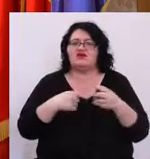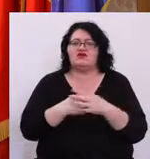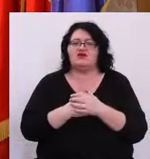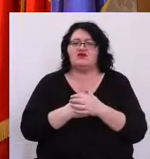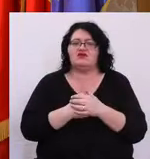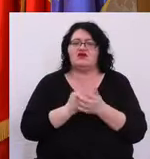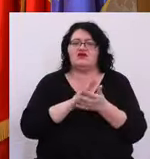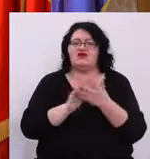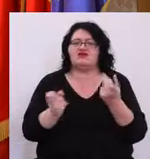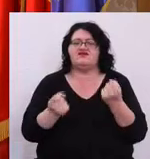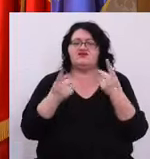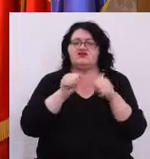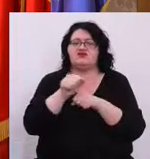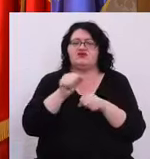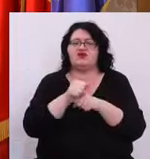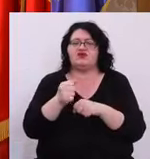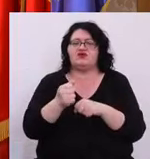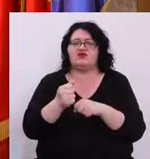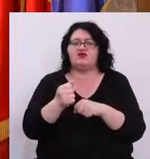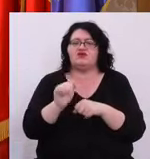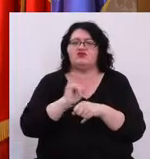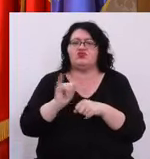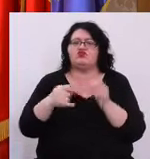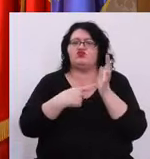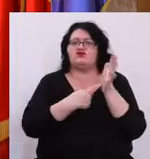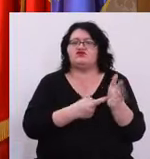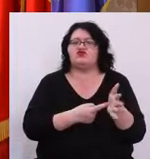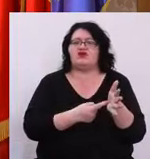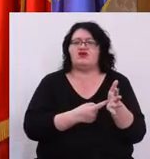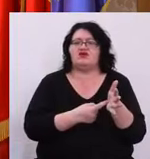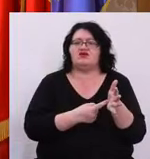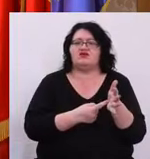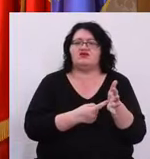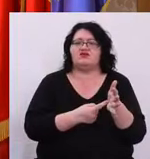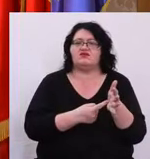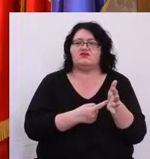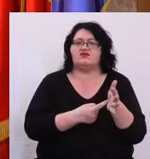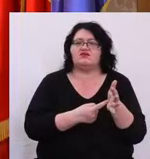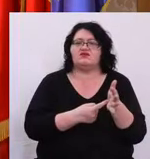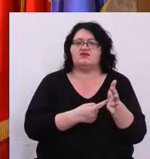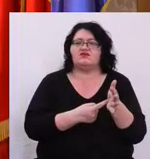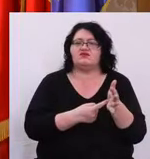cel puțin la sfârșitul săptămânii, nu au avut seseră cui să-și prezinte Nu știu